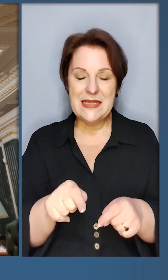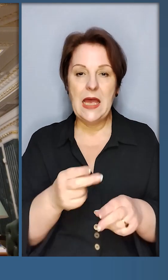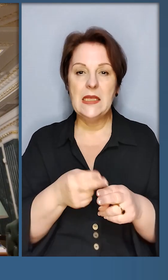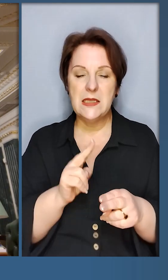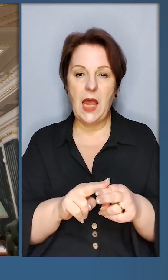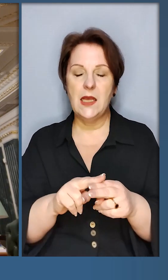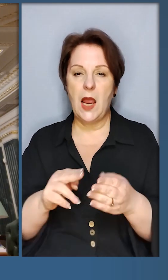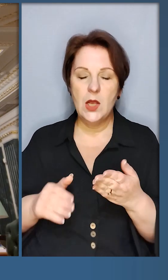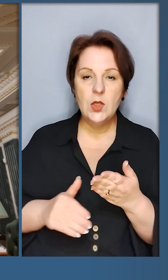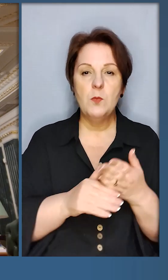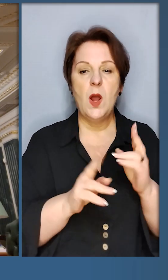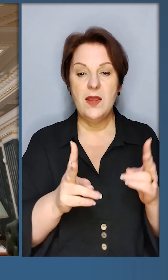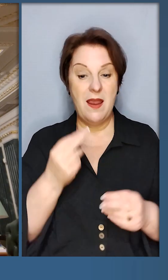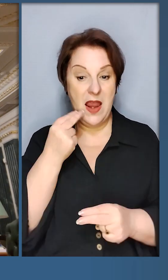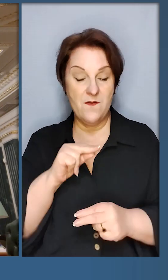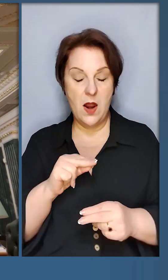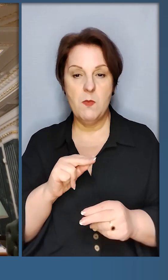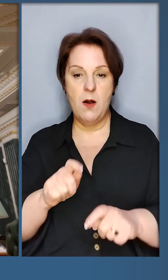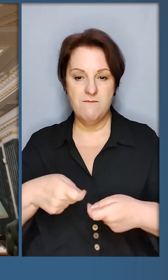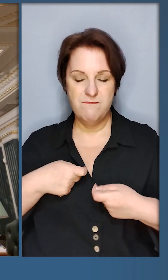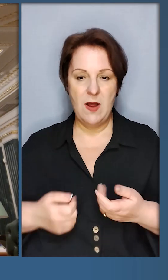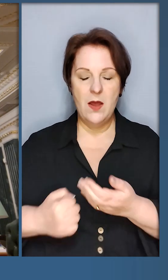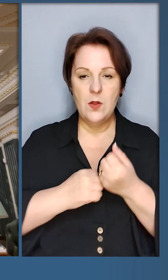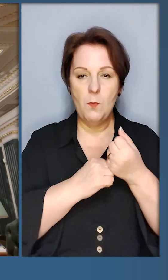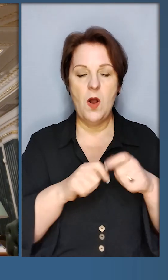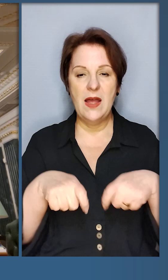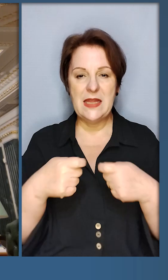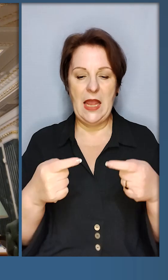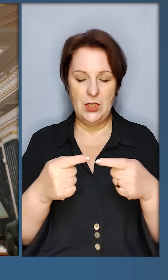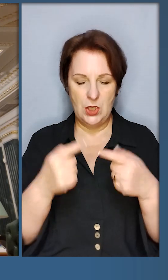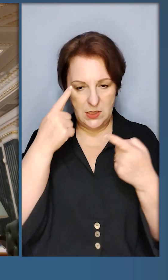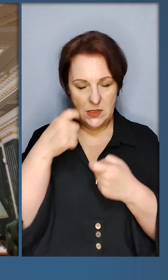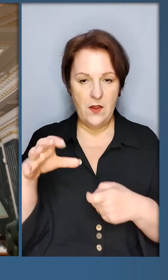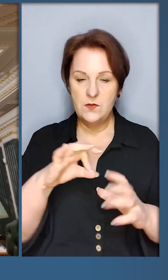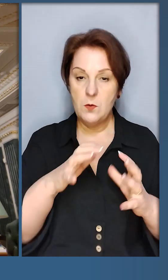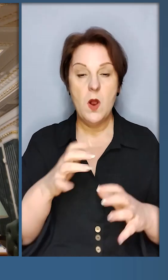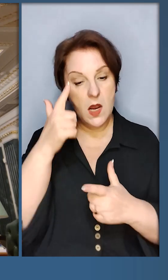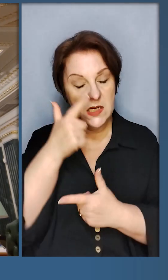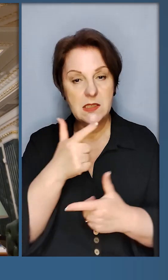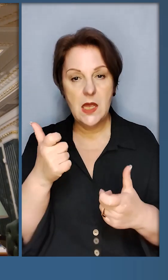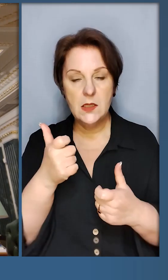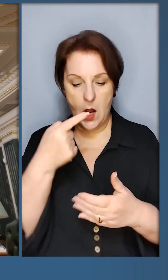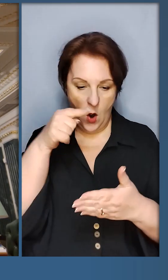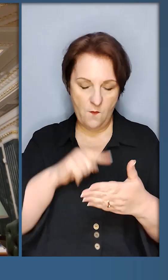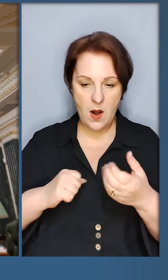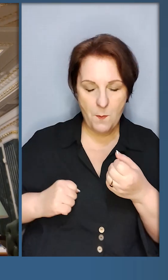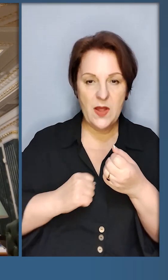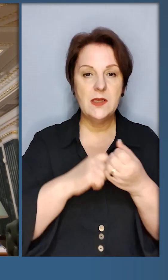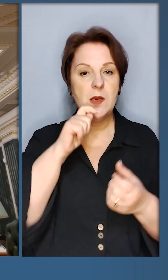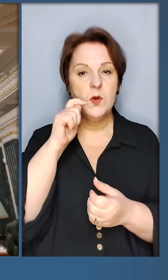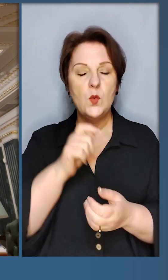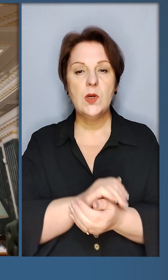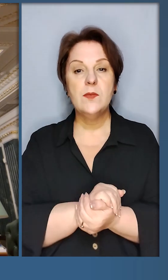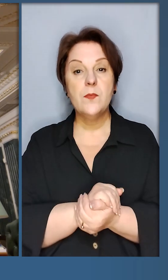який не лише ефективно допомагає, але й дає чіткий сигнал усім світі. Сигнал впевненої